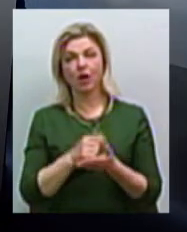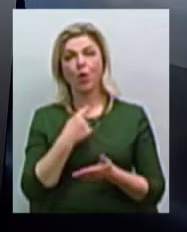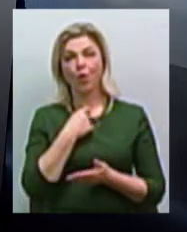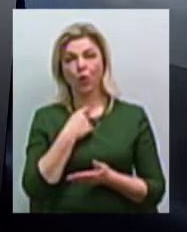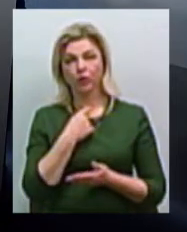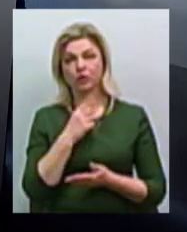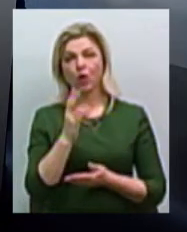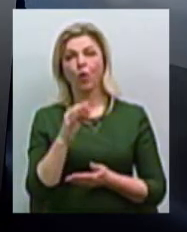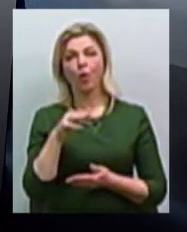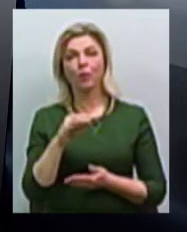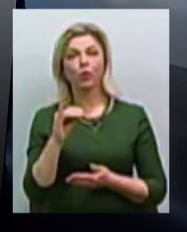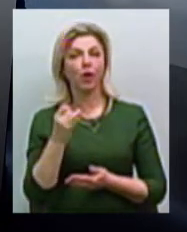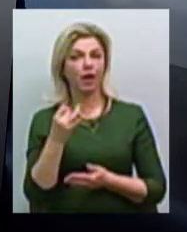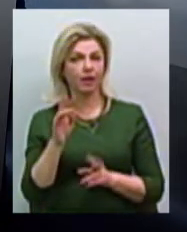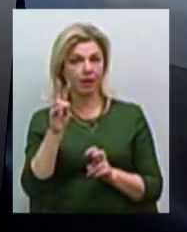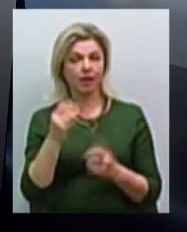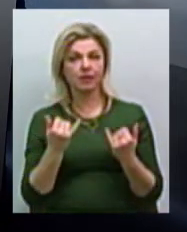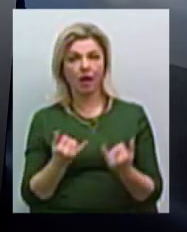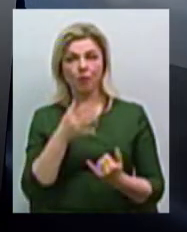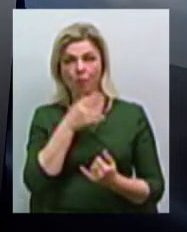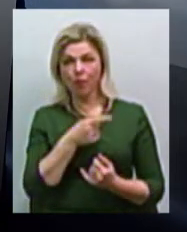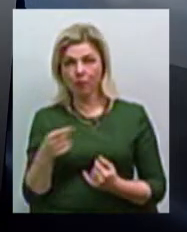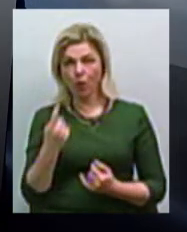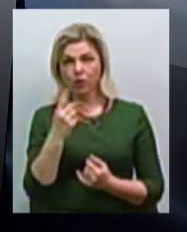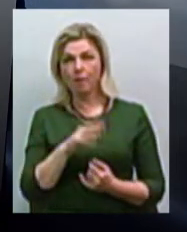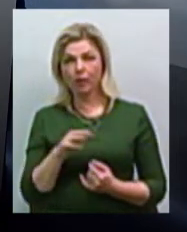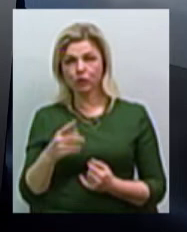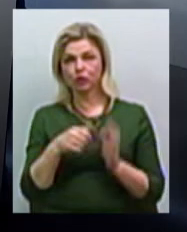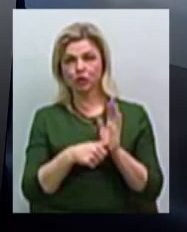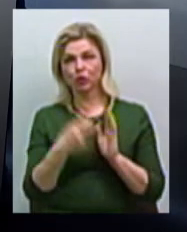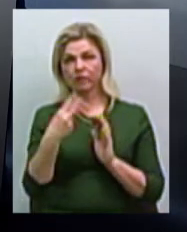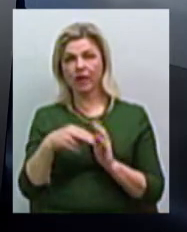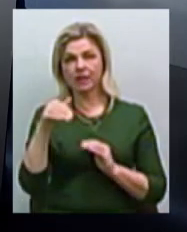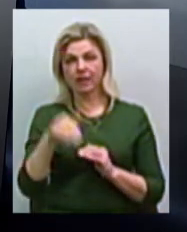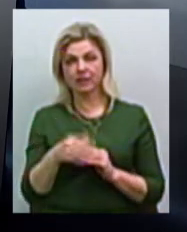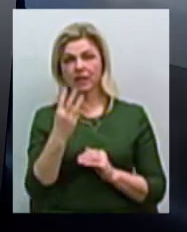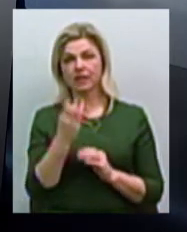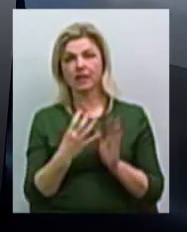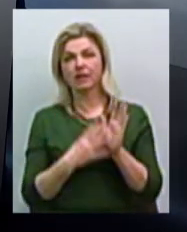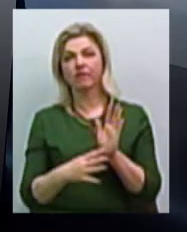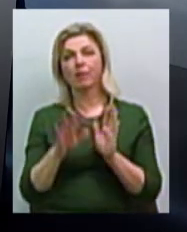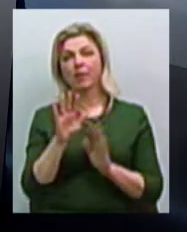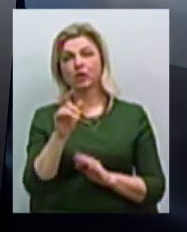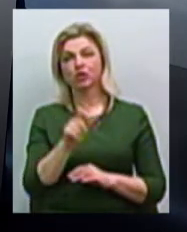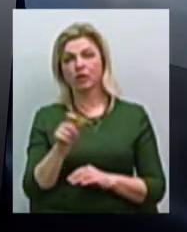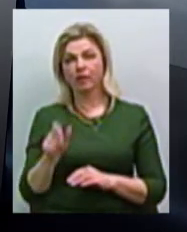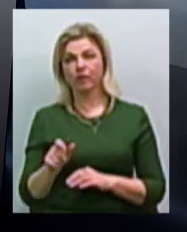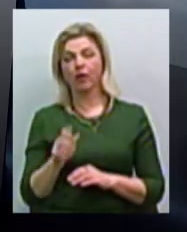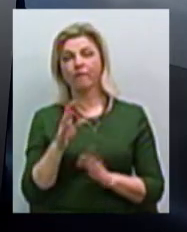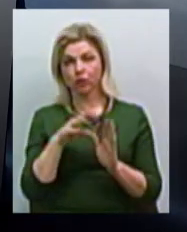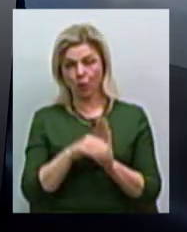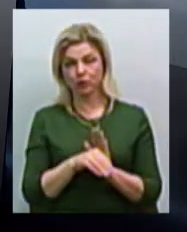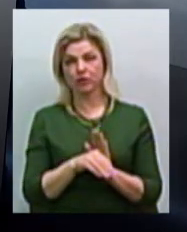.com.ua», на даний момент 1 мільйон 620 тисяч 395 чоловік, в тому